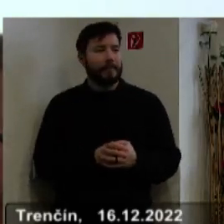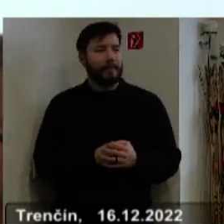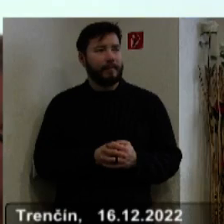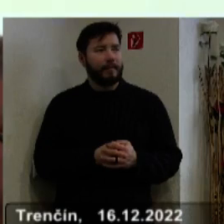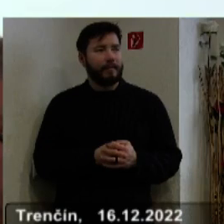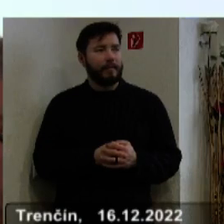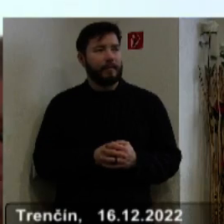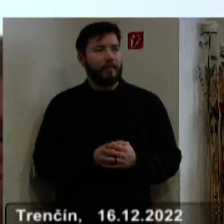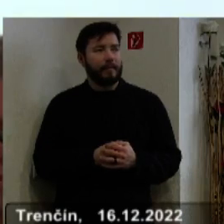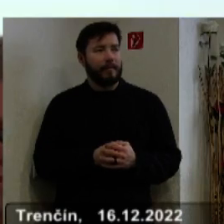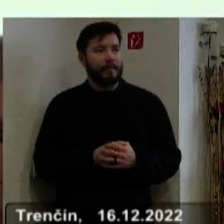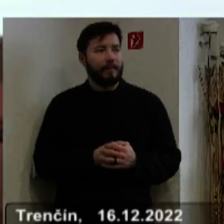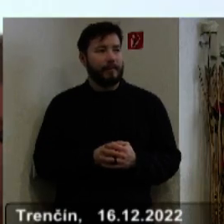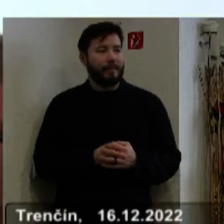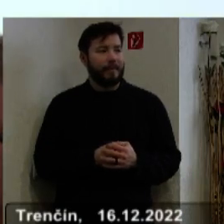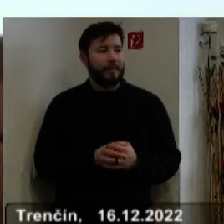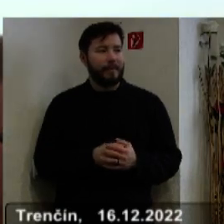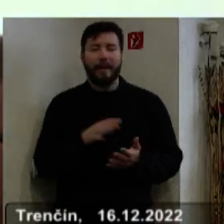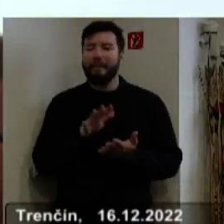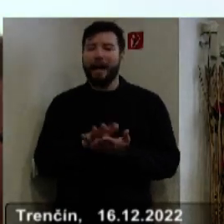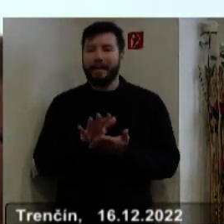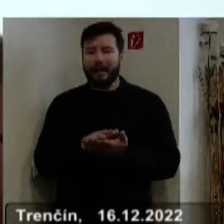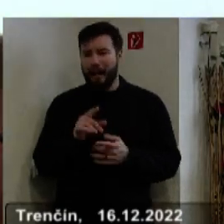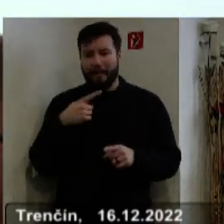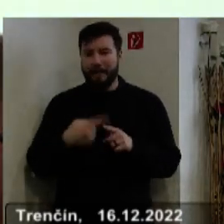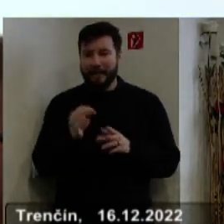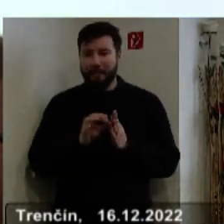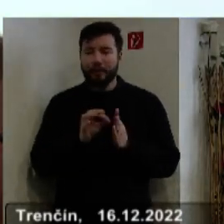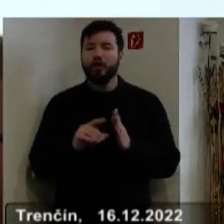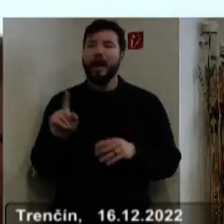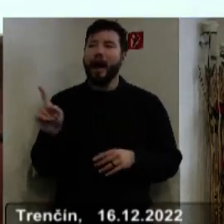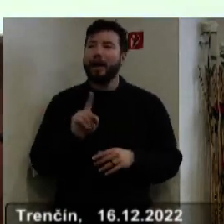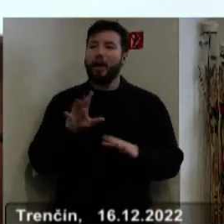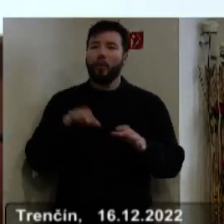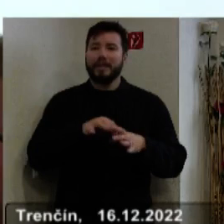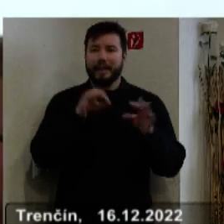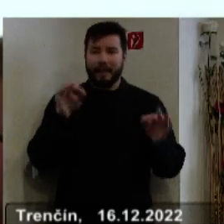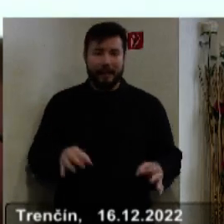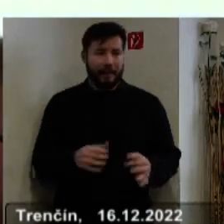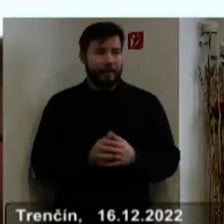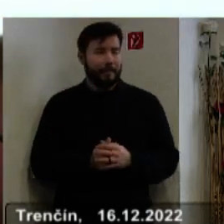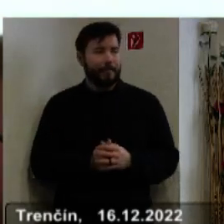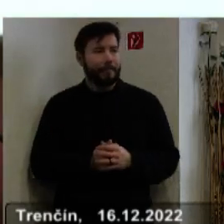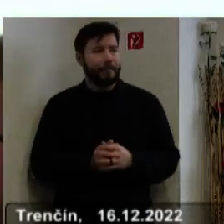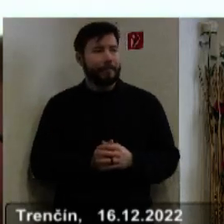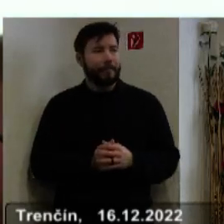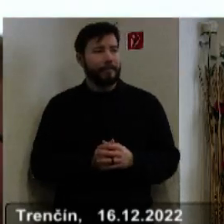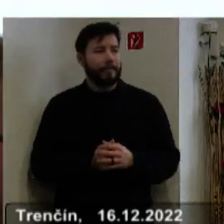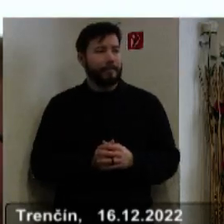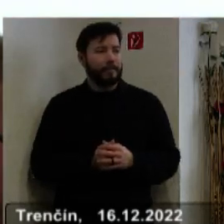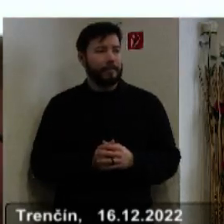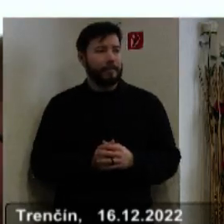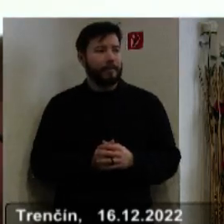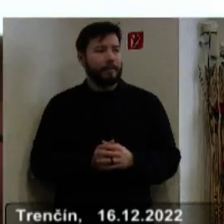Materiál je uvedené presne, o ktoré uznesenie sa jednalo. Z predchádzajúceho obdobia v podstate